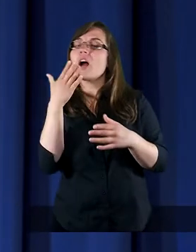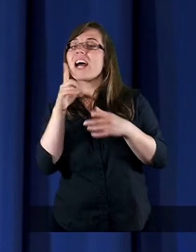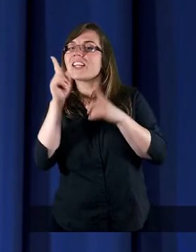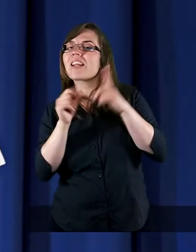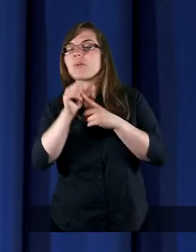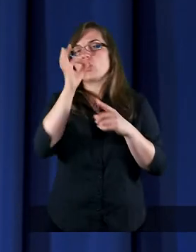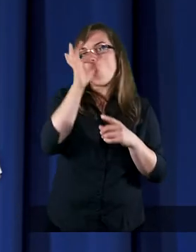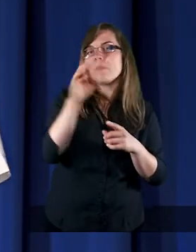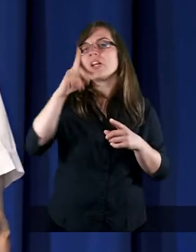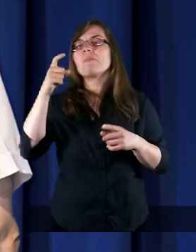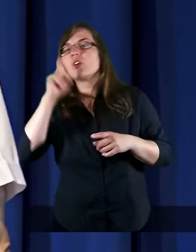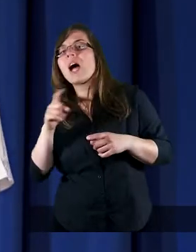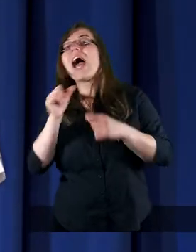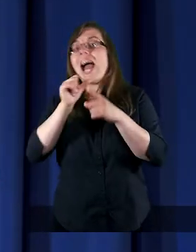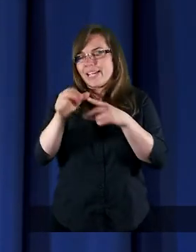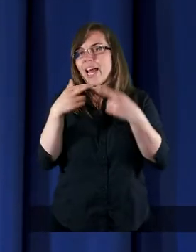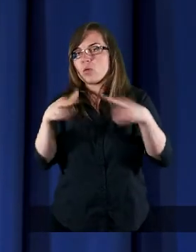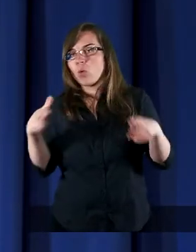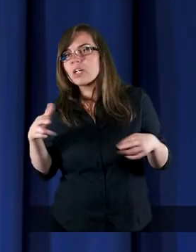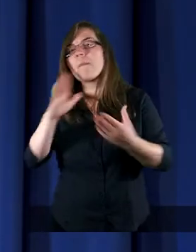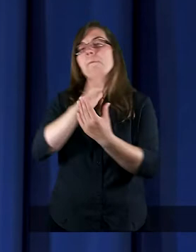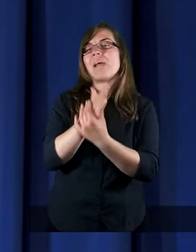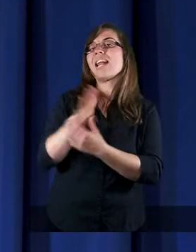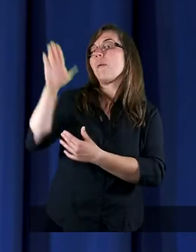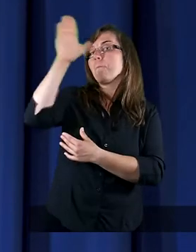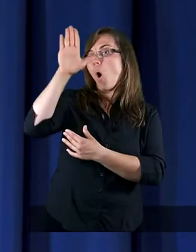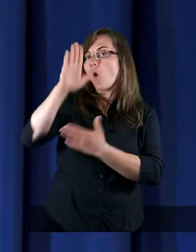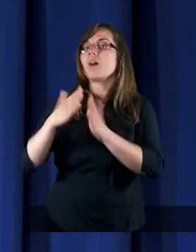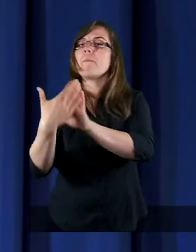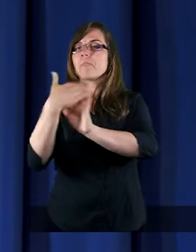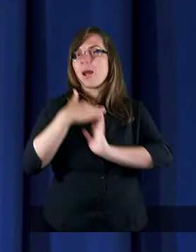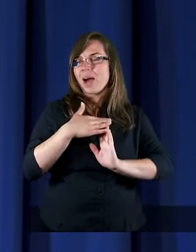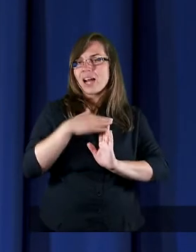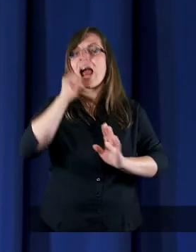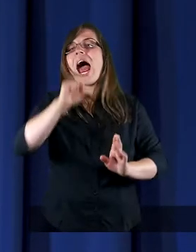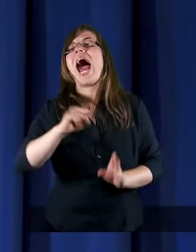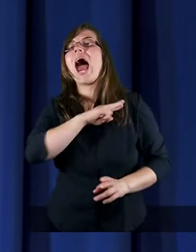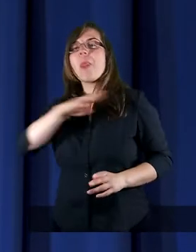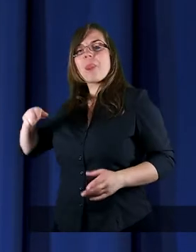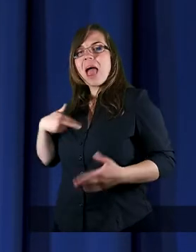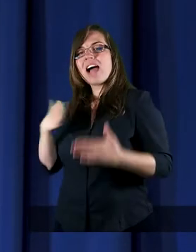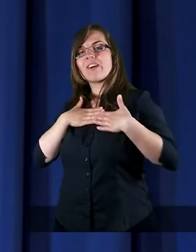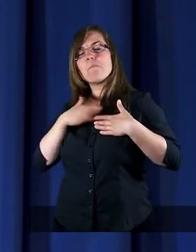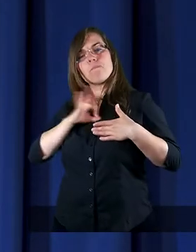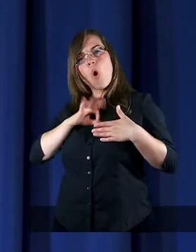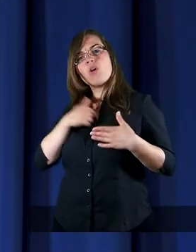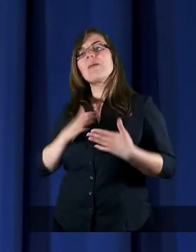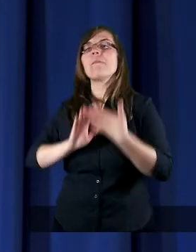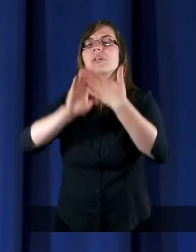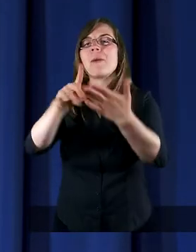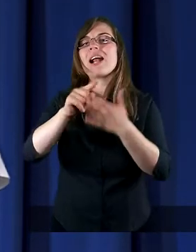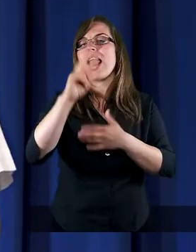bo jest różnica między Bożym przebaczeniem a naszym przebaczeniem.